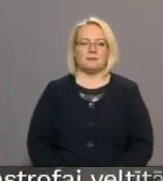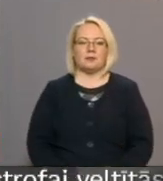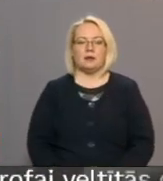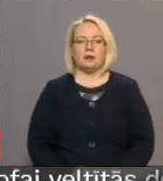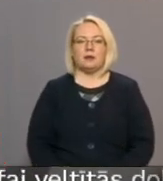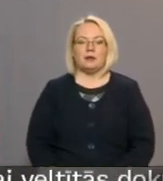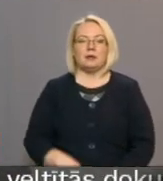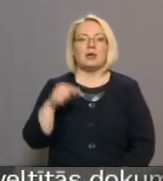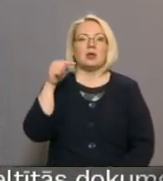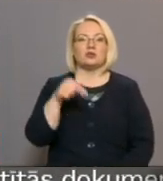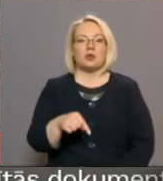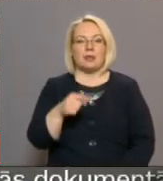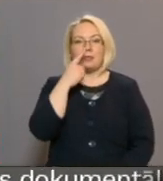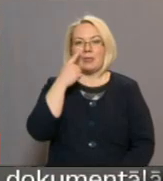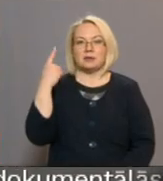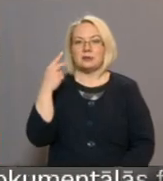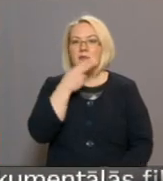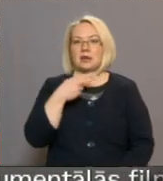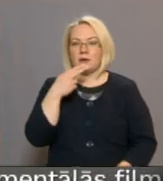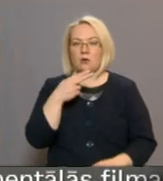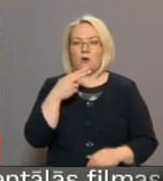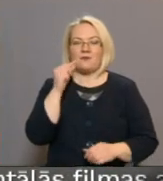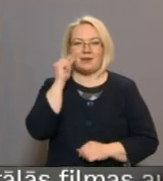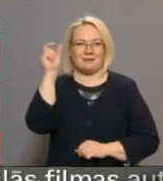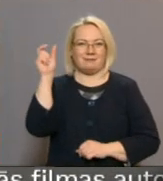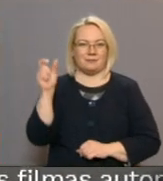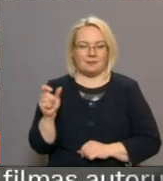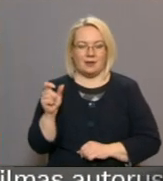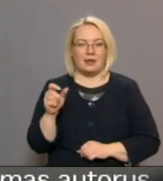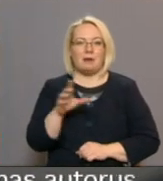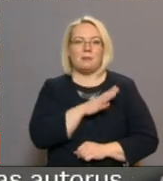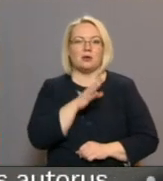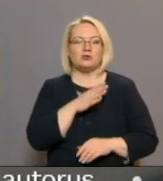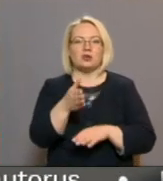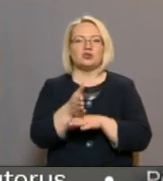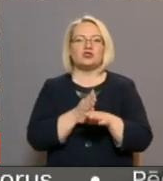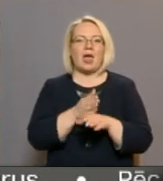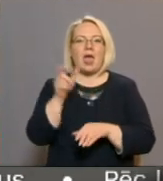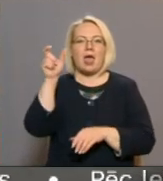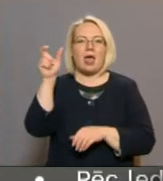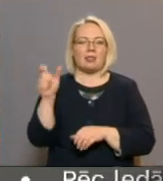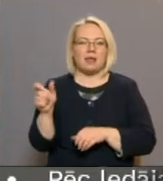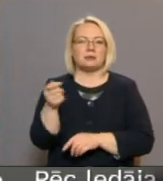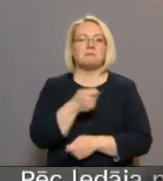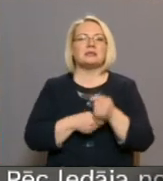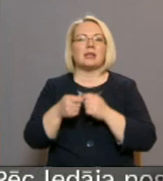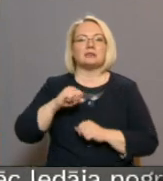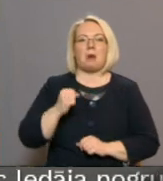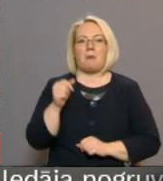Šeit vēl nesen saimniekoja Ēriks Masteiko, ekspolitiķa Andras Čēlis, biznesa partneris.